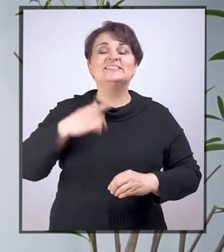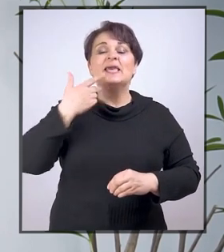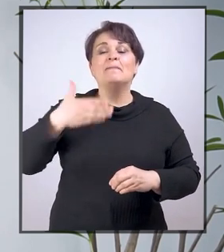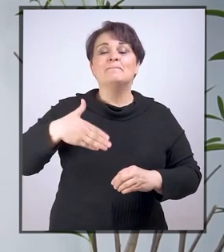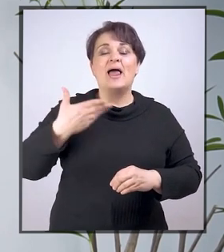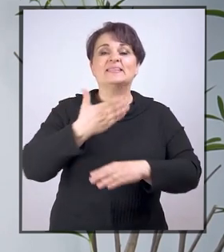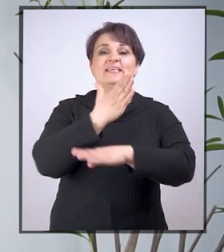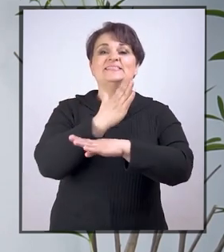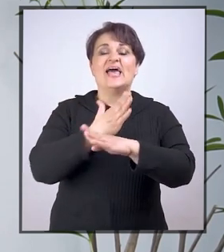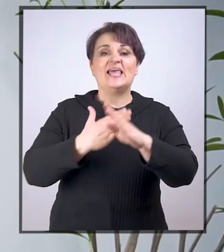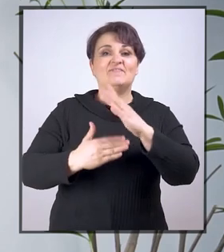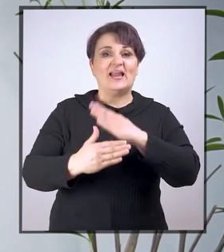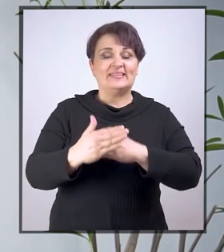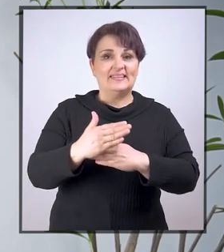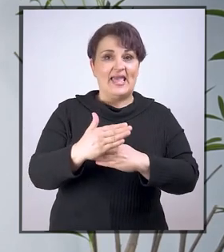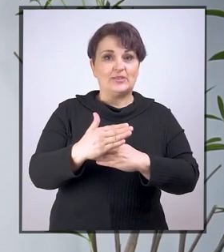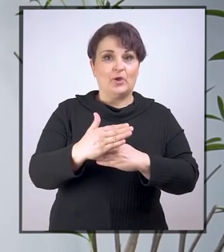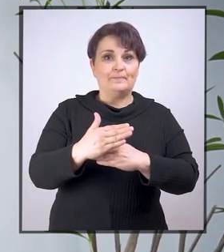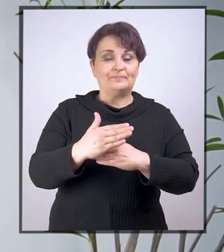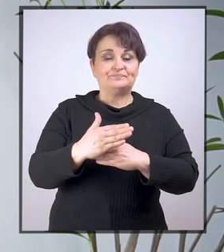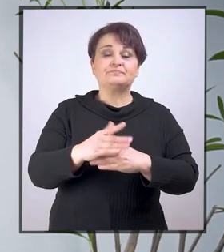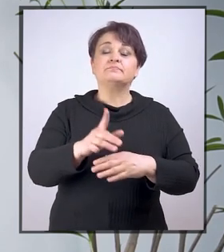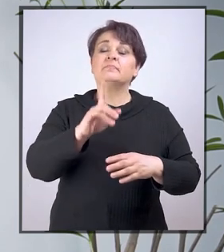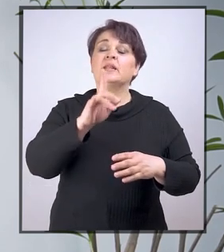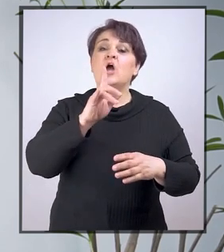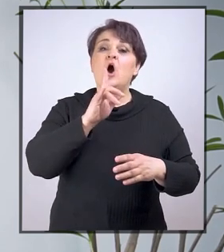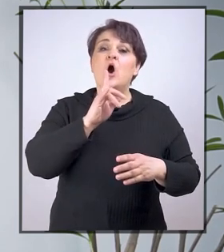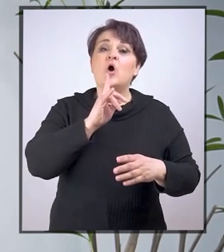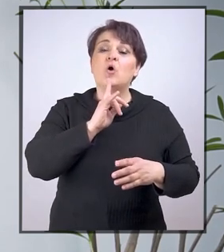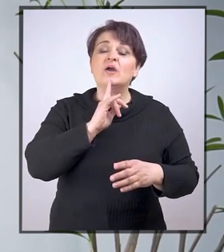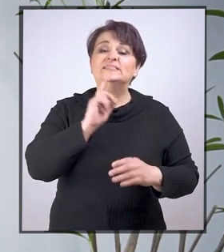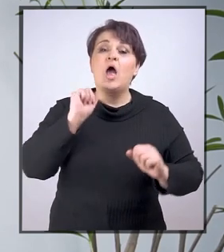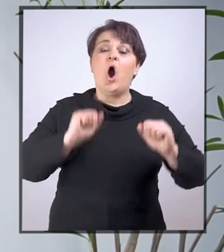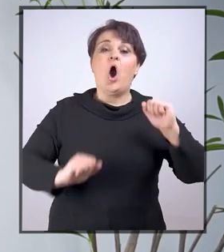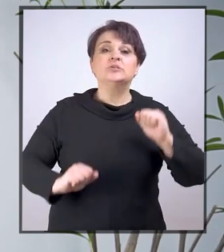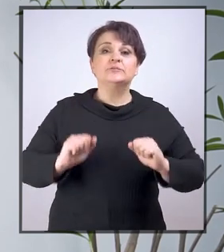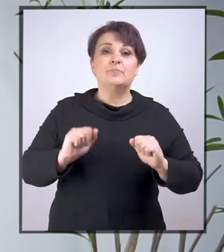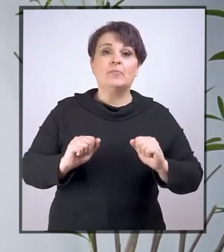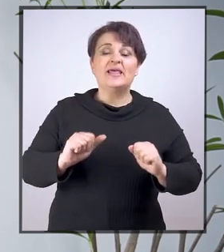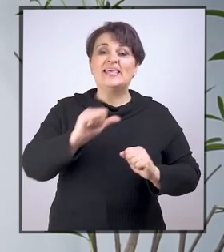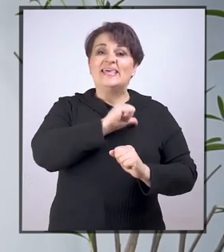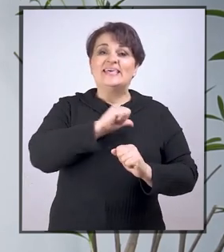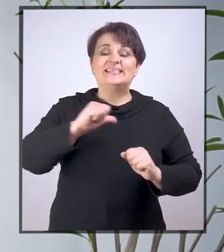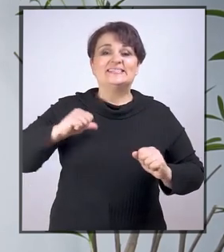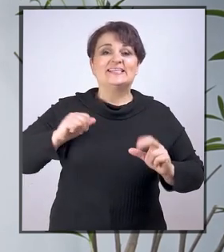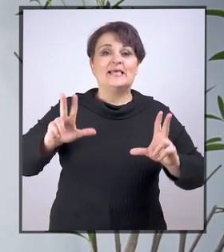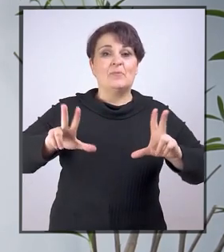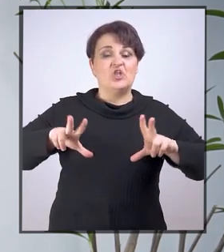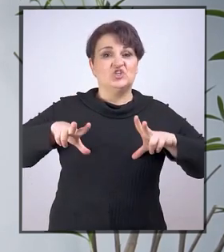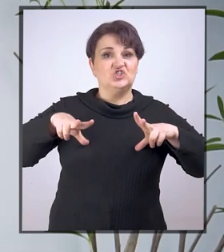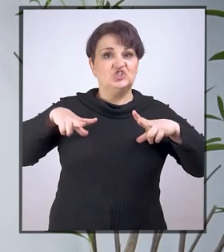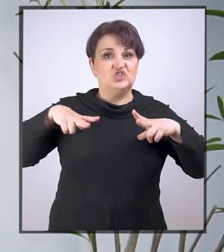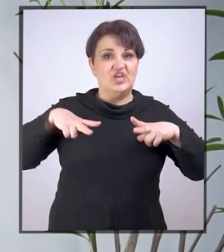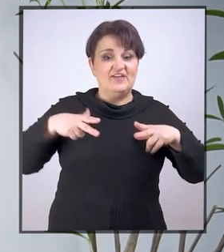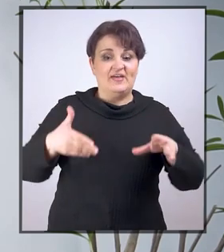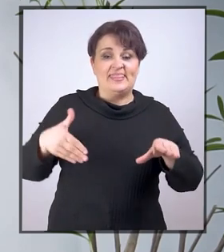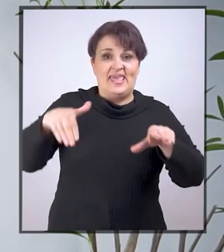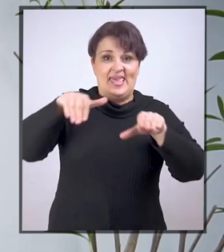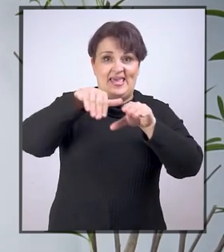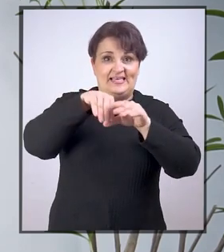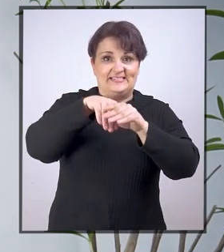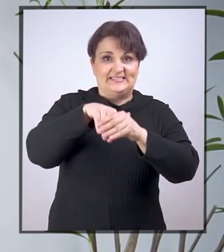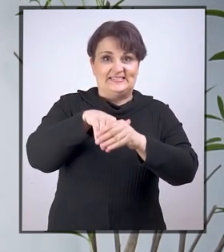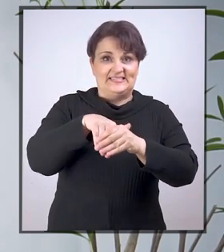mladih sa invaliditetom koji se osposobljavaju za samostalan život, za